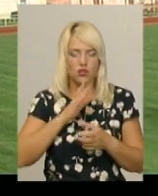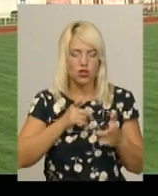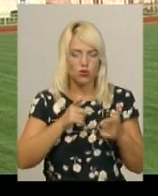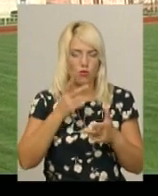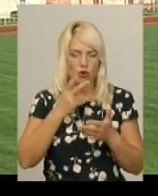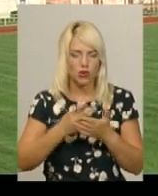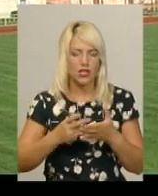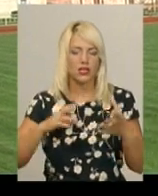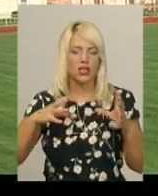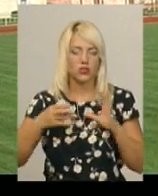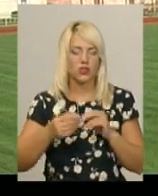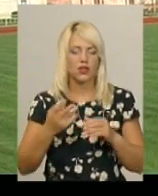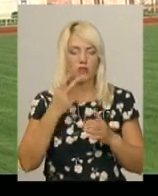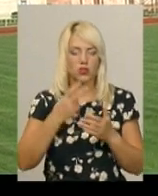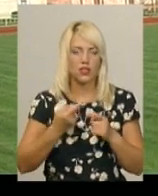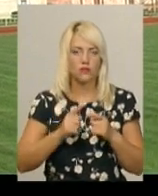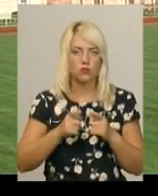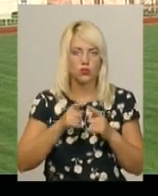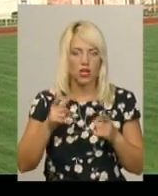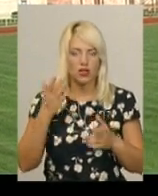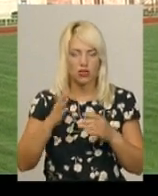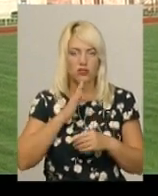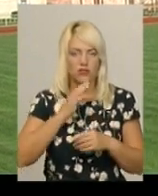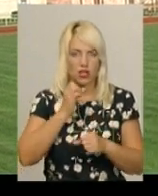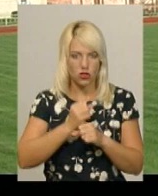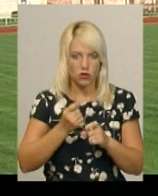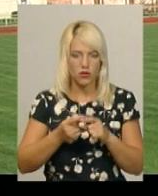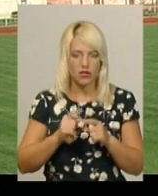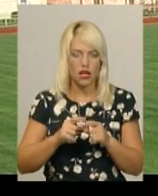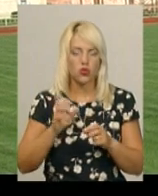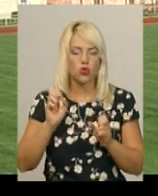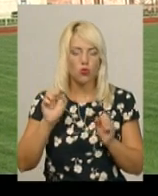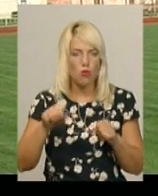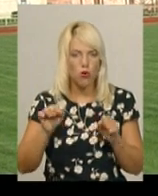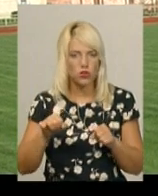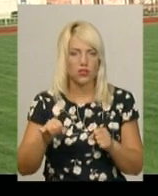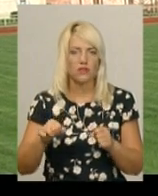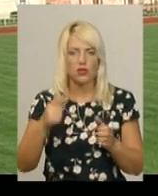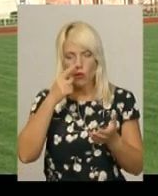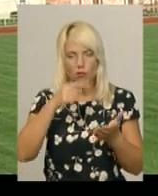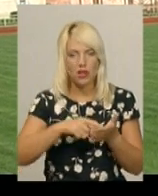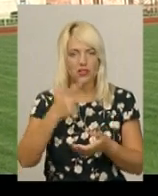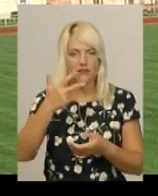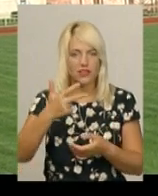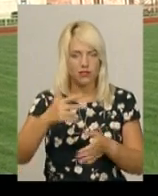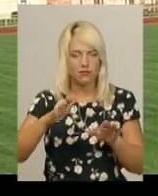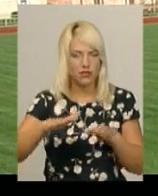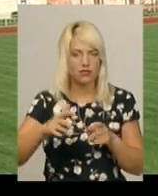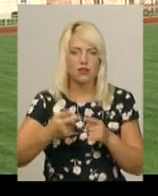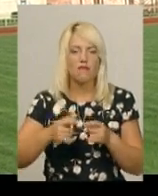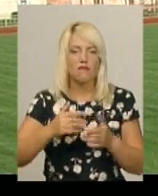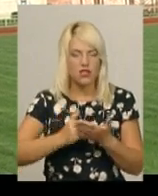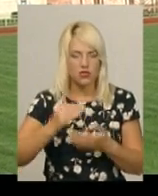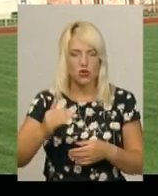показали в цьому сезоні. Якщо вони це зроблять, то вірогідність бути в трійці лідерів достатньо висока. Конкуренція буде величезною. Ми